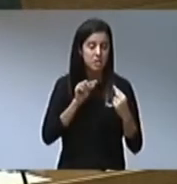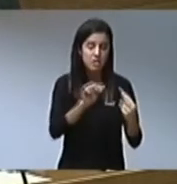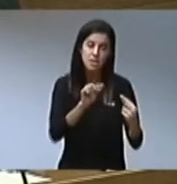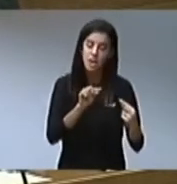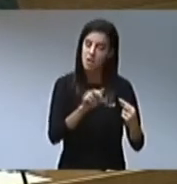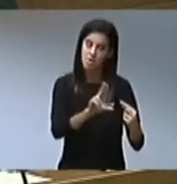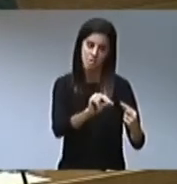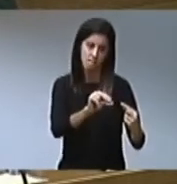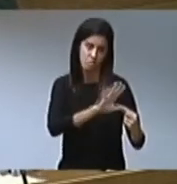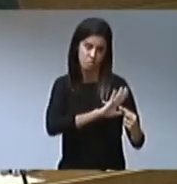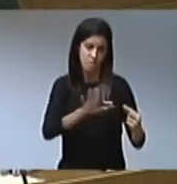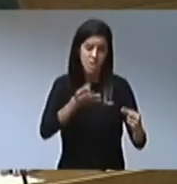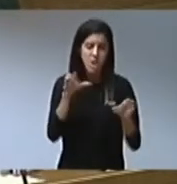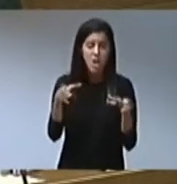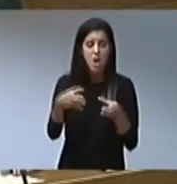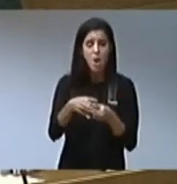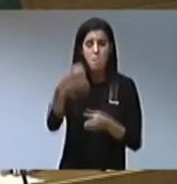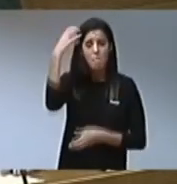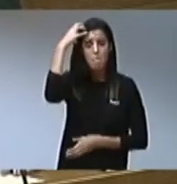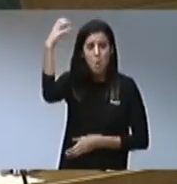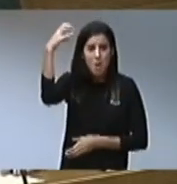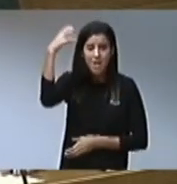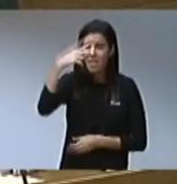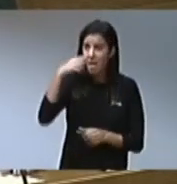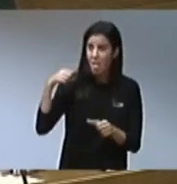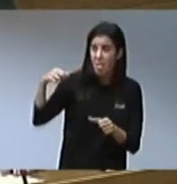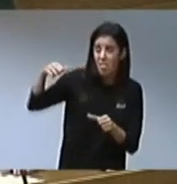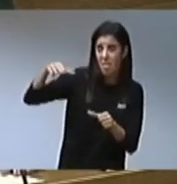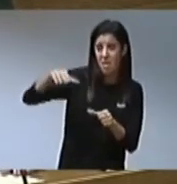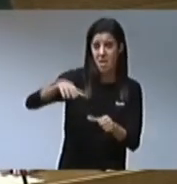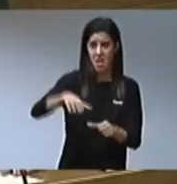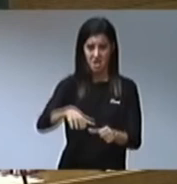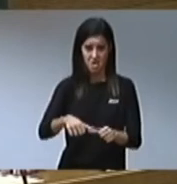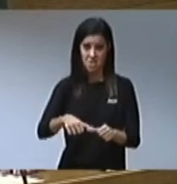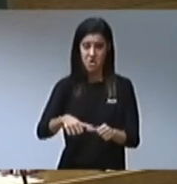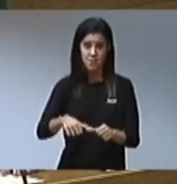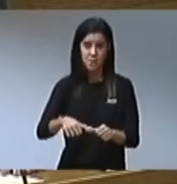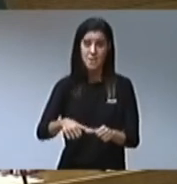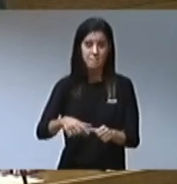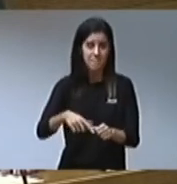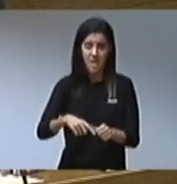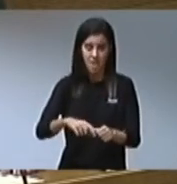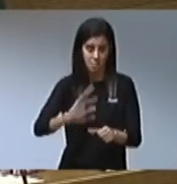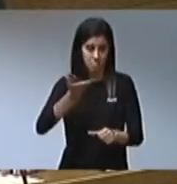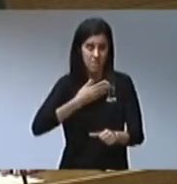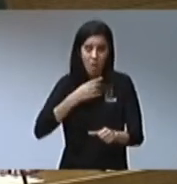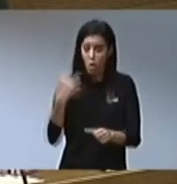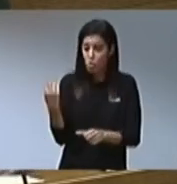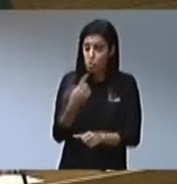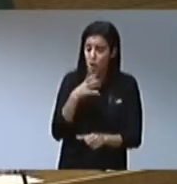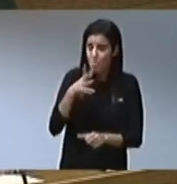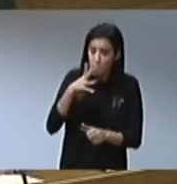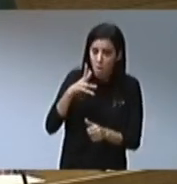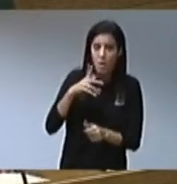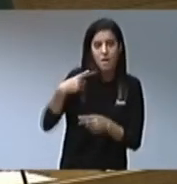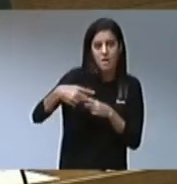Una monarquia que, des de fa anys, estan fent mèrits propis per al seu propi desprestigi, envoltada en casos de